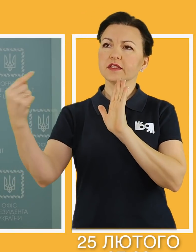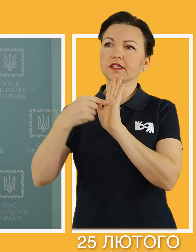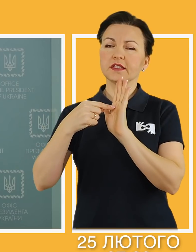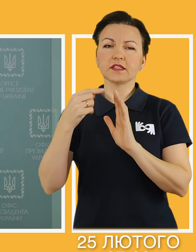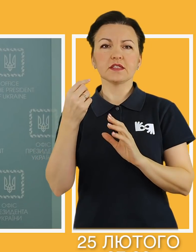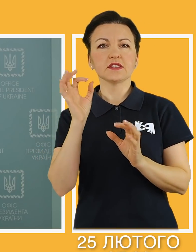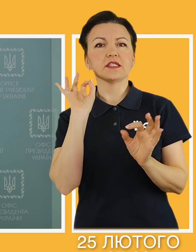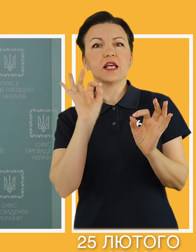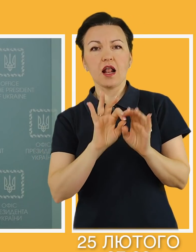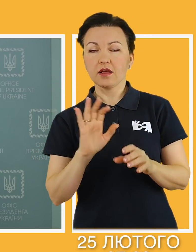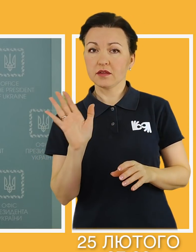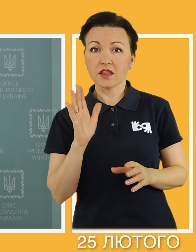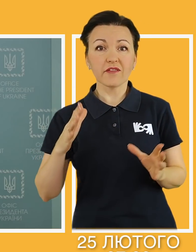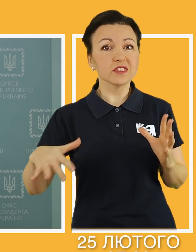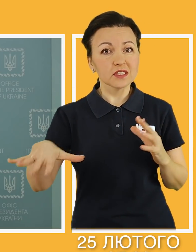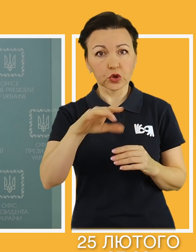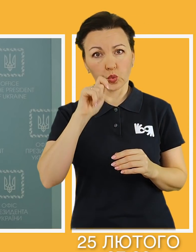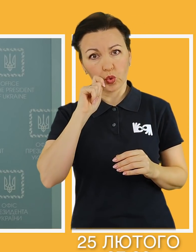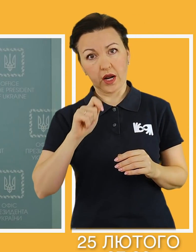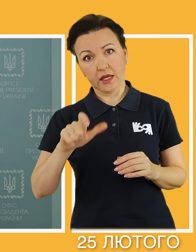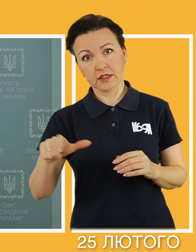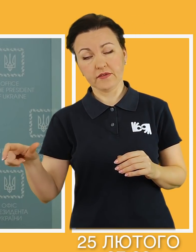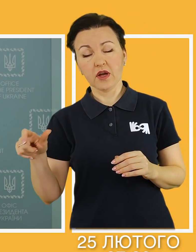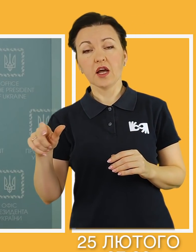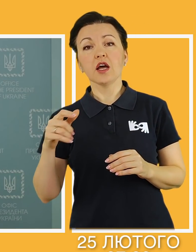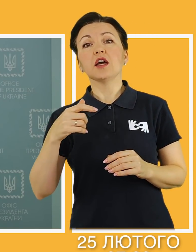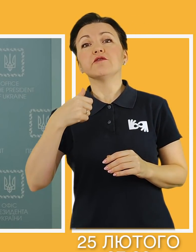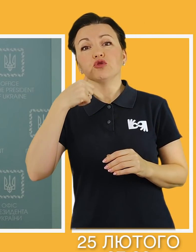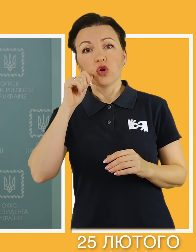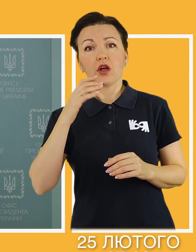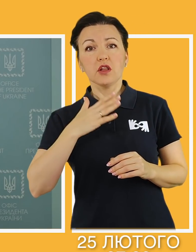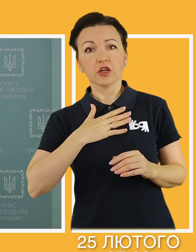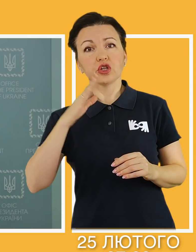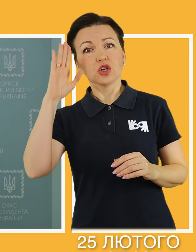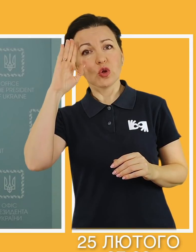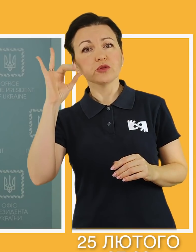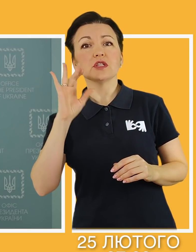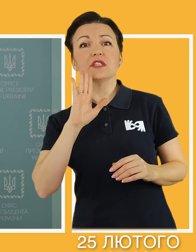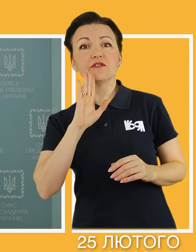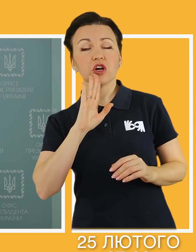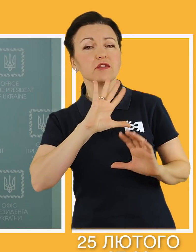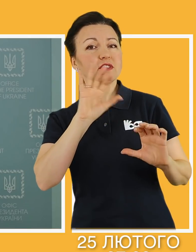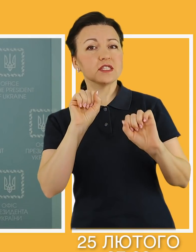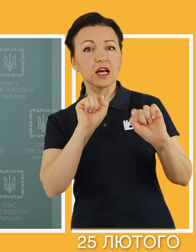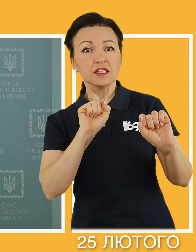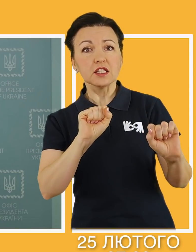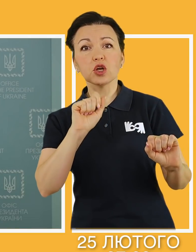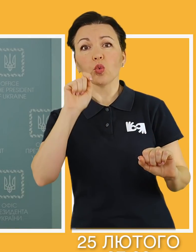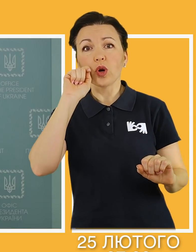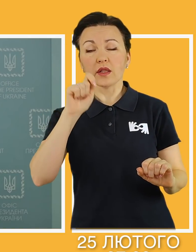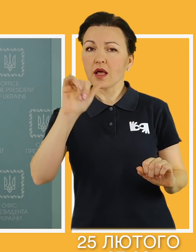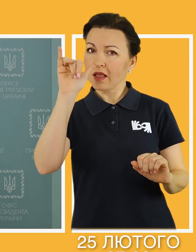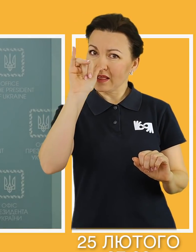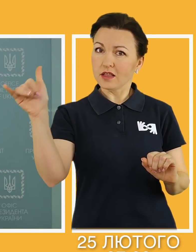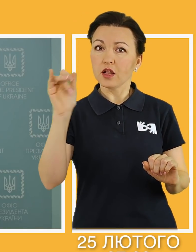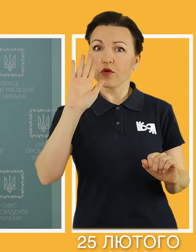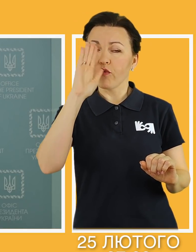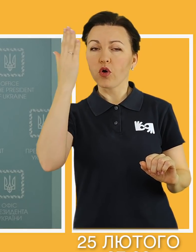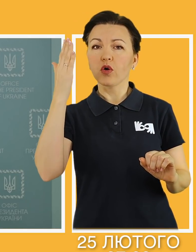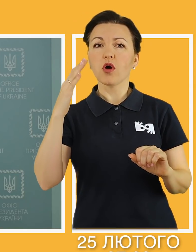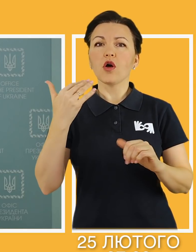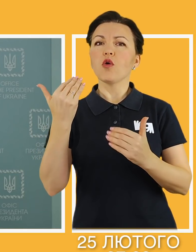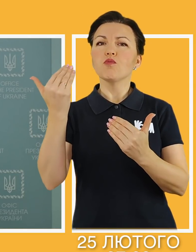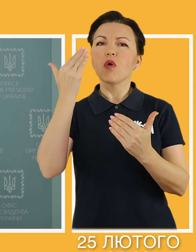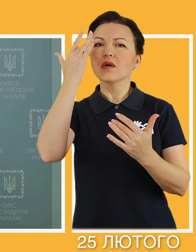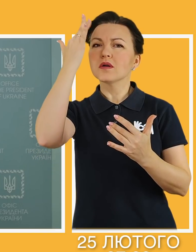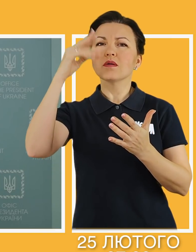українців. І сьогодні ще більше, ніж учора. Наші хлопці і дівчата, усі захисники України, не дали